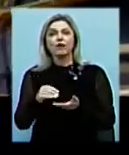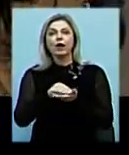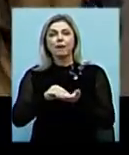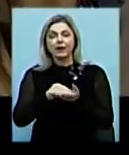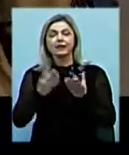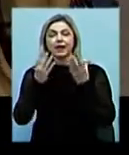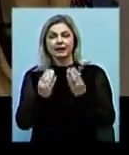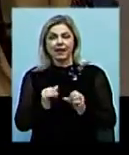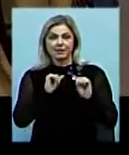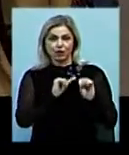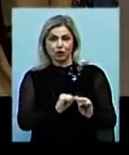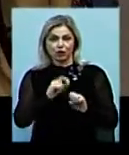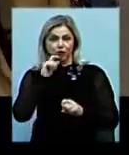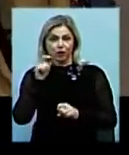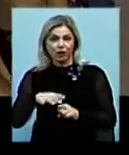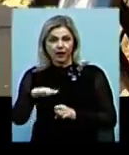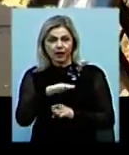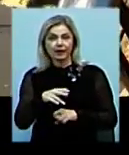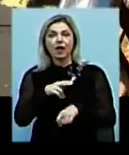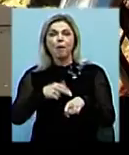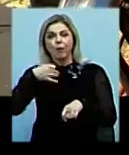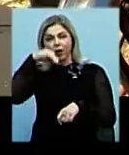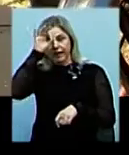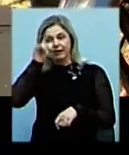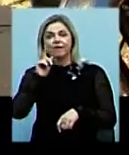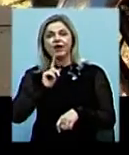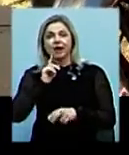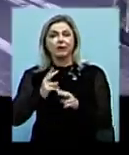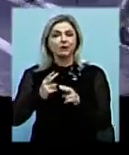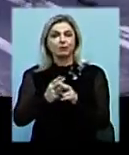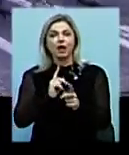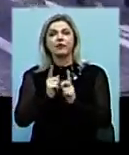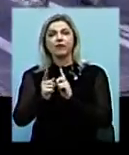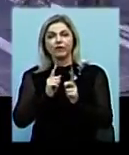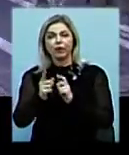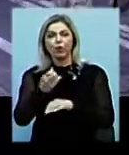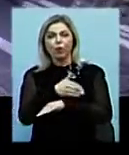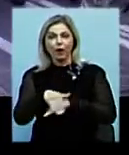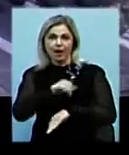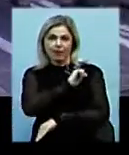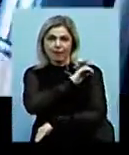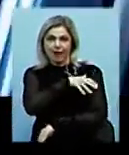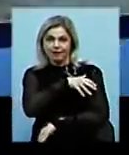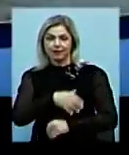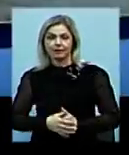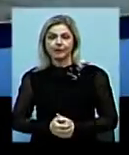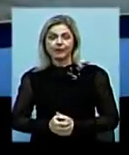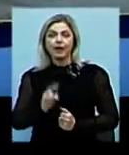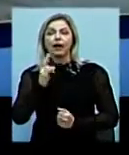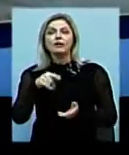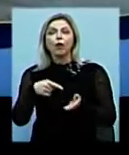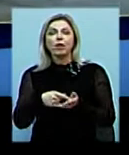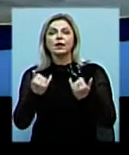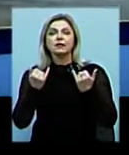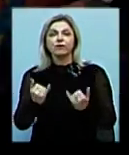захисника України. Через це патрульна поліція тимчасово перекрила рух транспорту на вулиці Адміральській. У Миколаїві